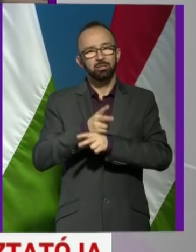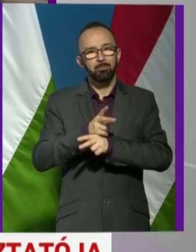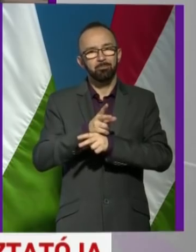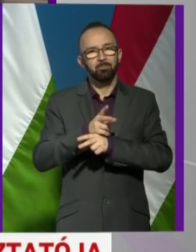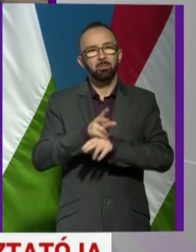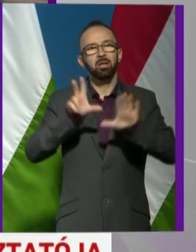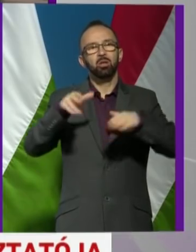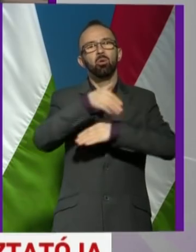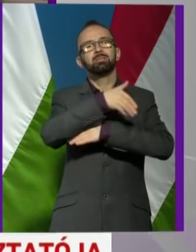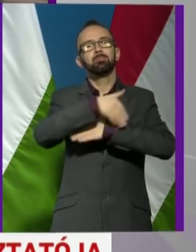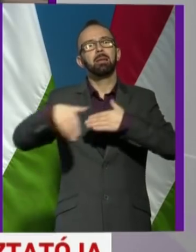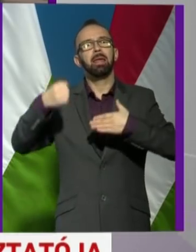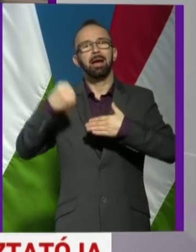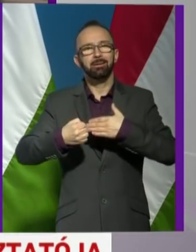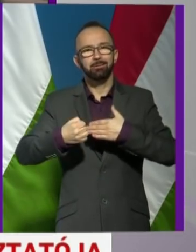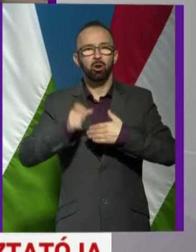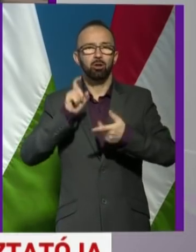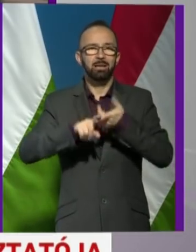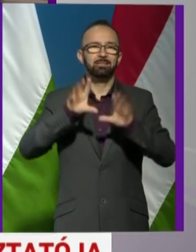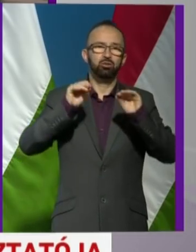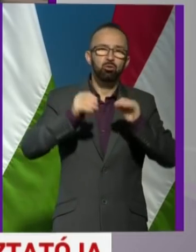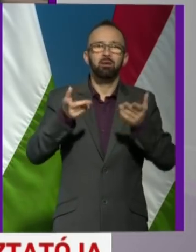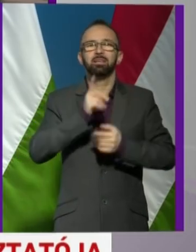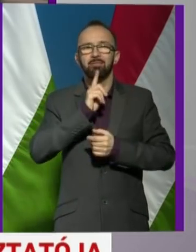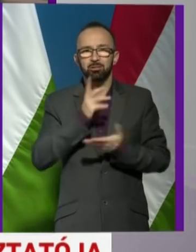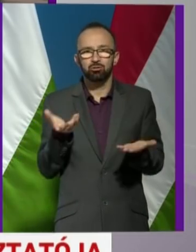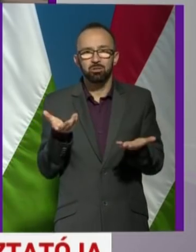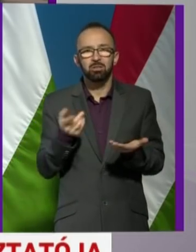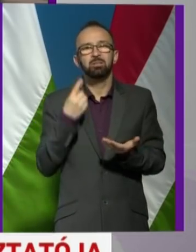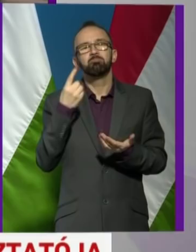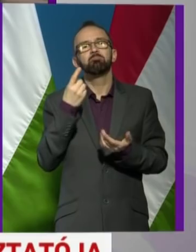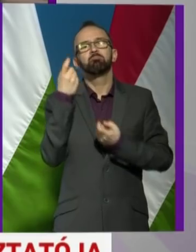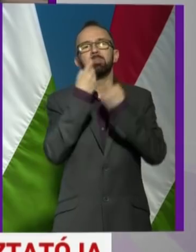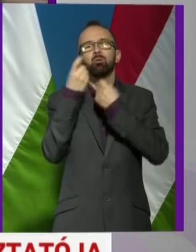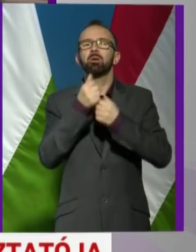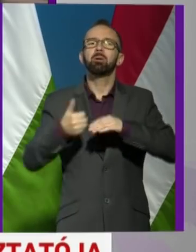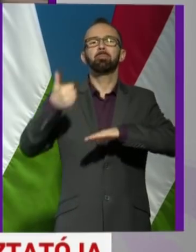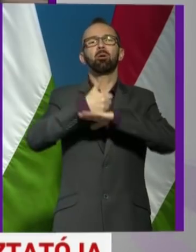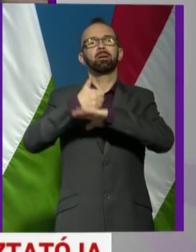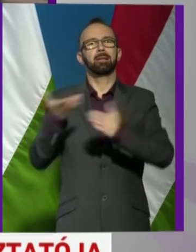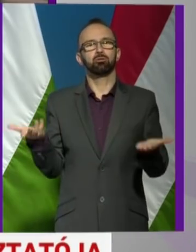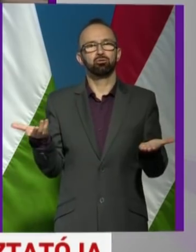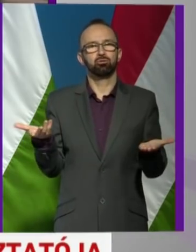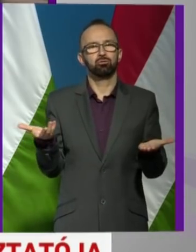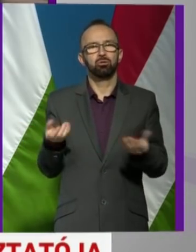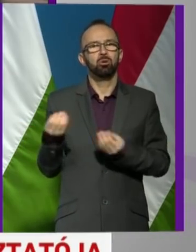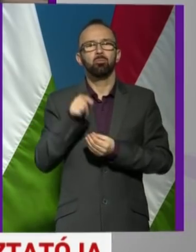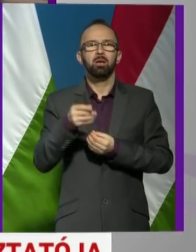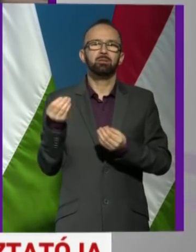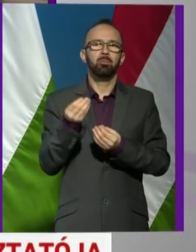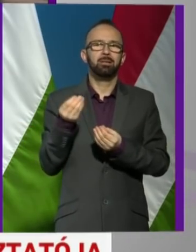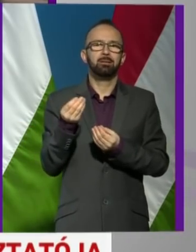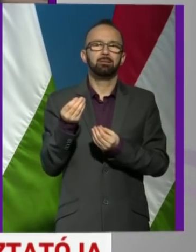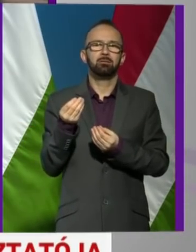milliárddal kapcsolatban ez sok vagy kevés? És ön szerint mi az, ami prioritást kell, hogy élvezzen? Tehát mi az, aminek